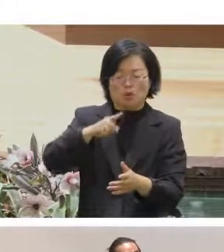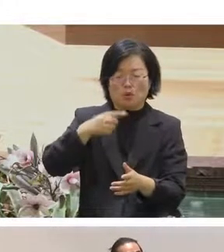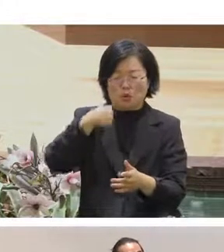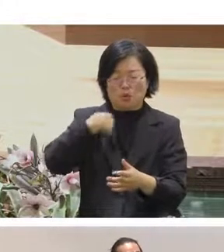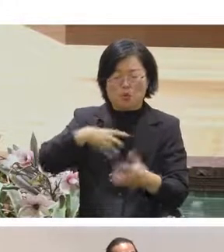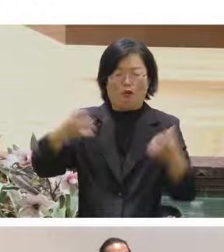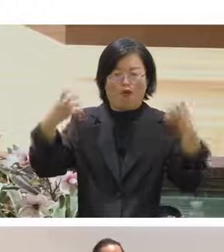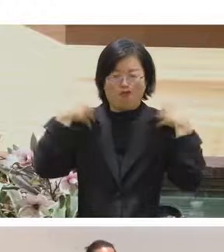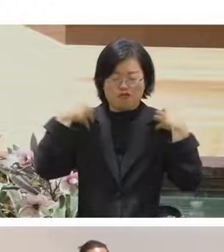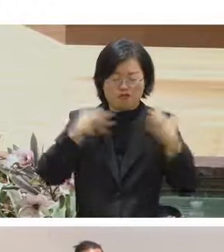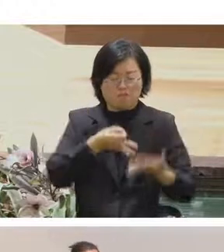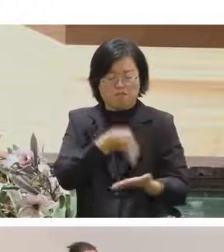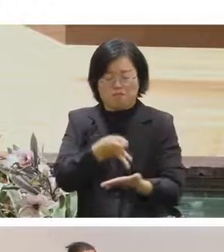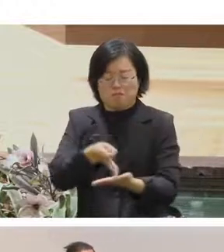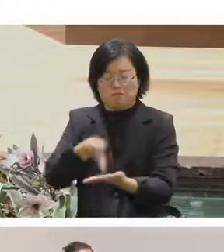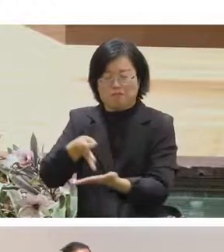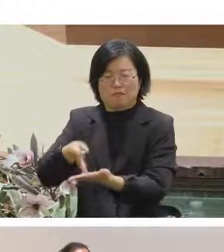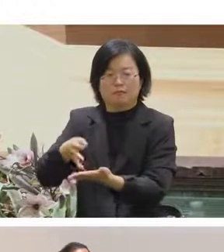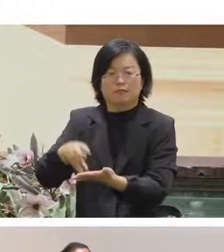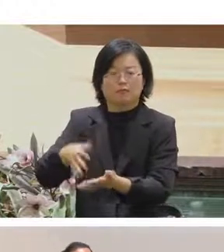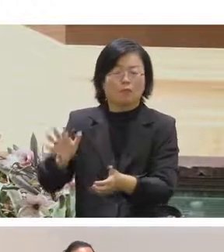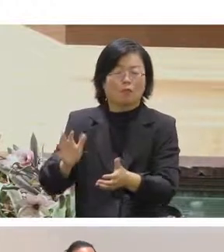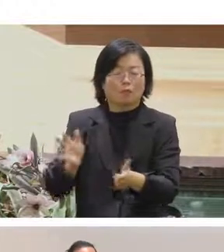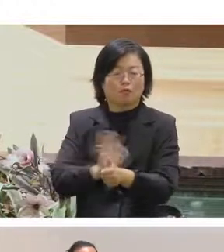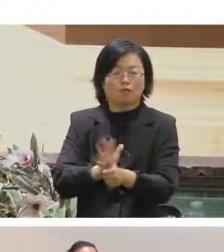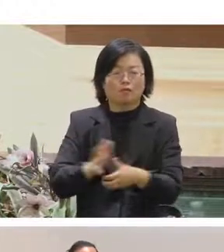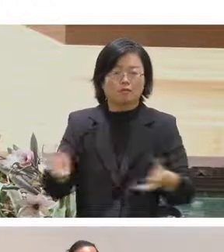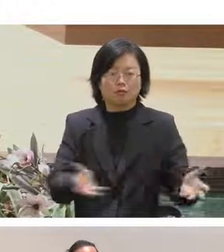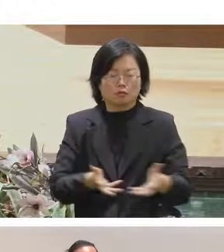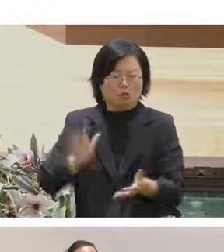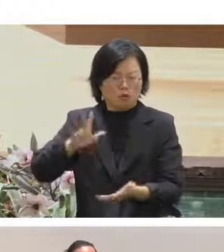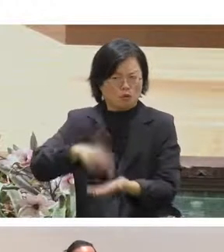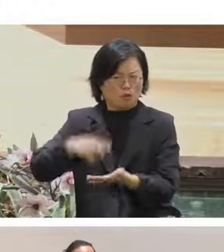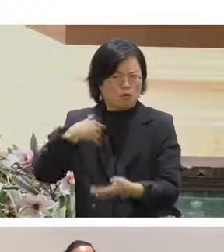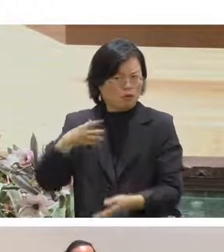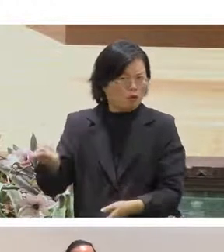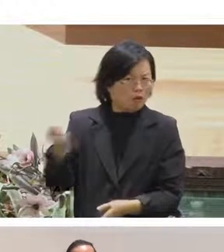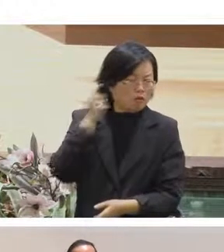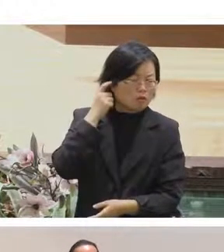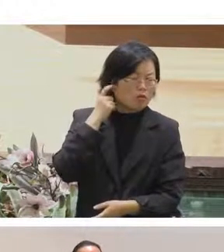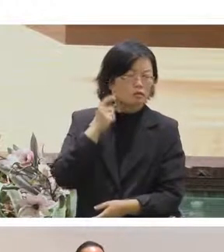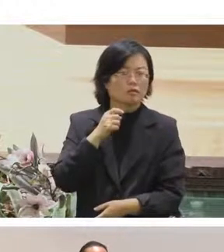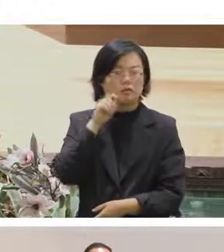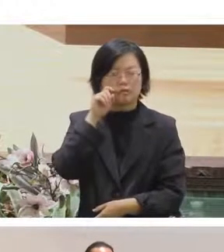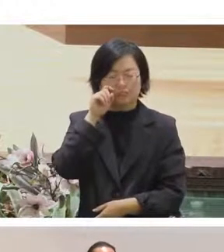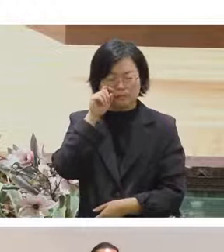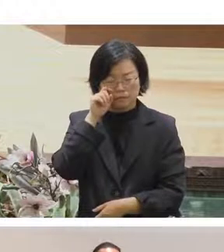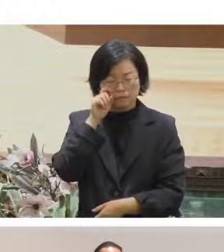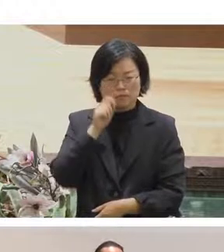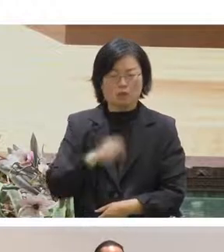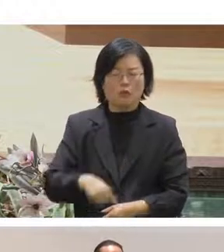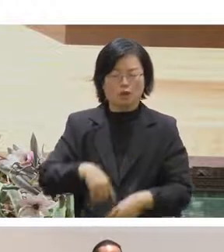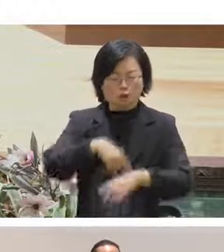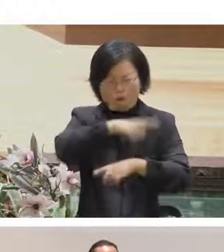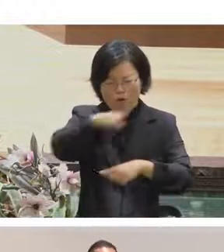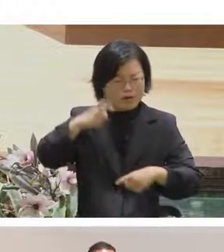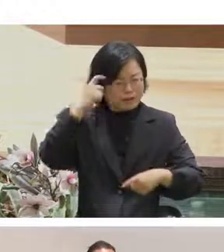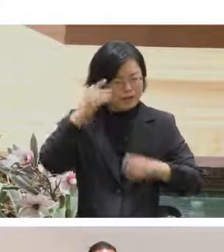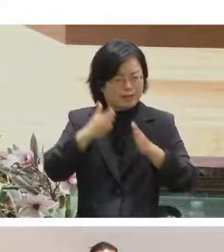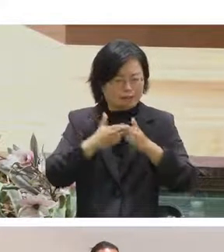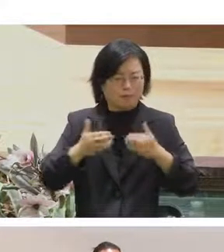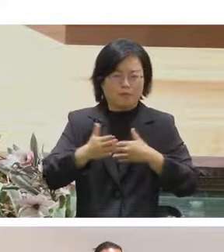的那個人員這樣子然後有一次我覺得還蠻好笑就聽到突然有人說就是說欸突然就是大家都很想要幫忙然後